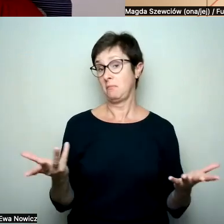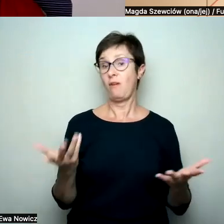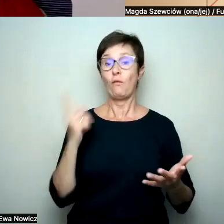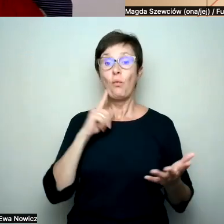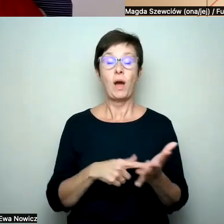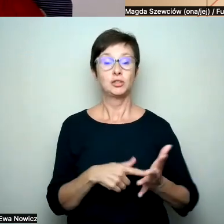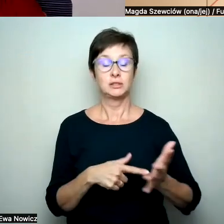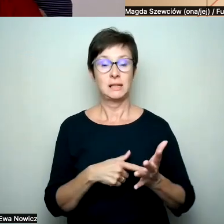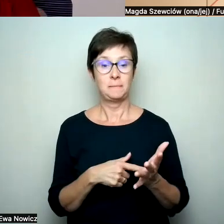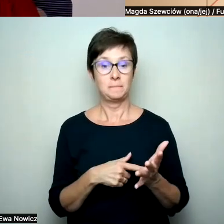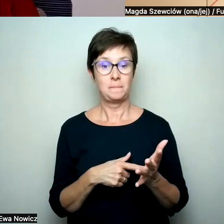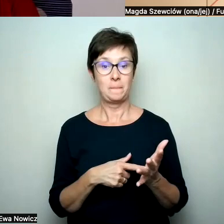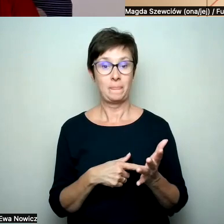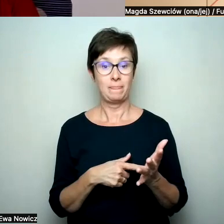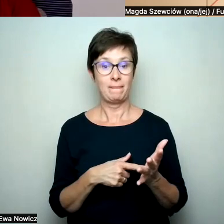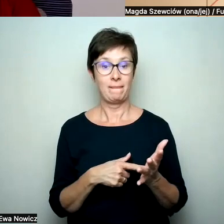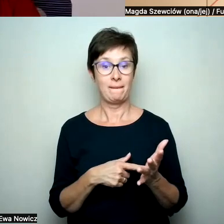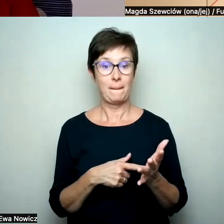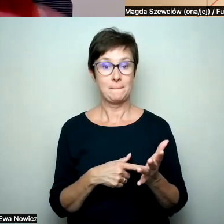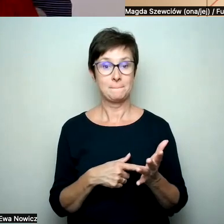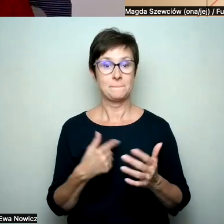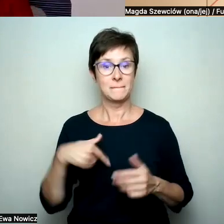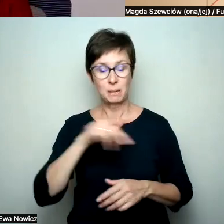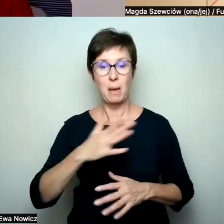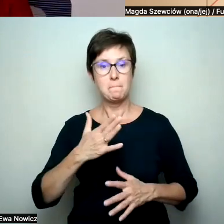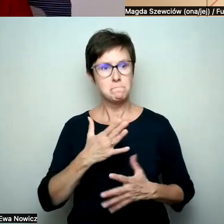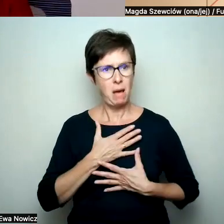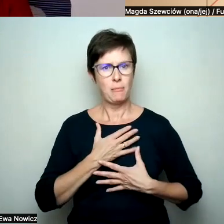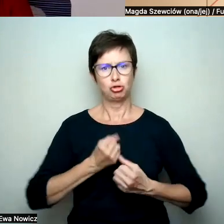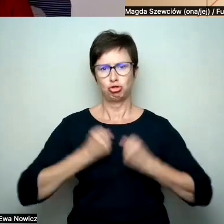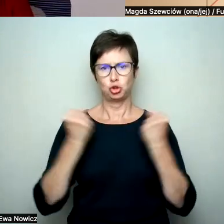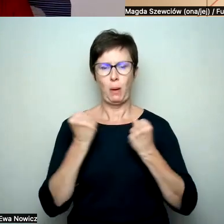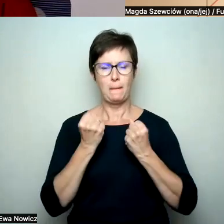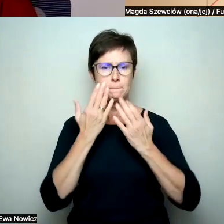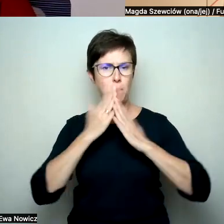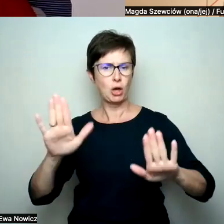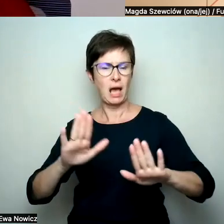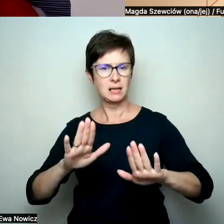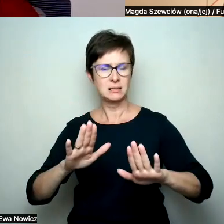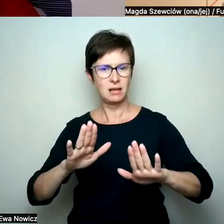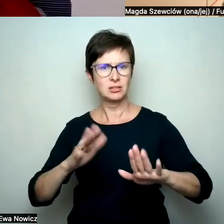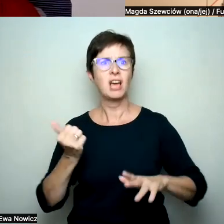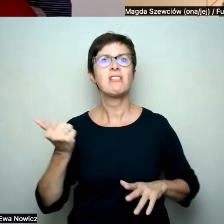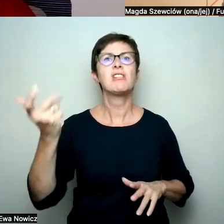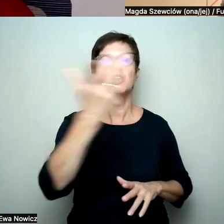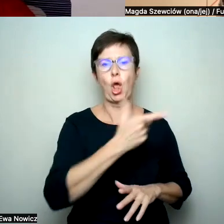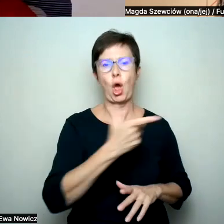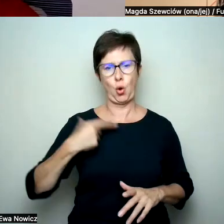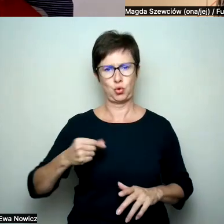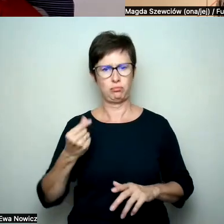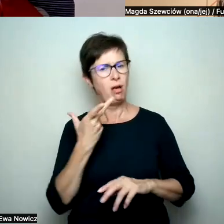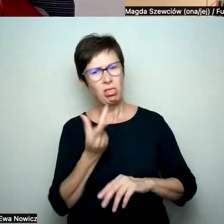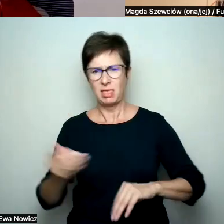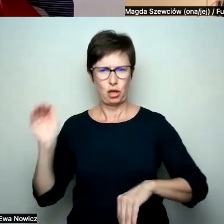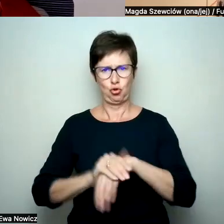mamy siłę pokazać skalę tego, jak wiele osób się nie zgadza na tę rzeczywistość,